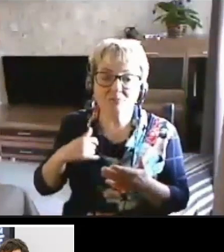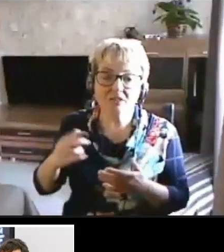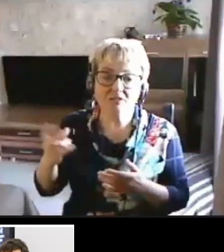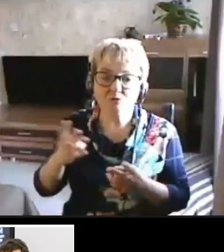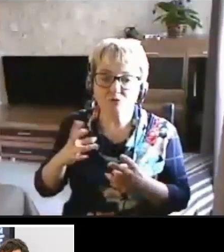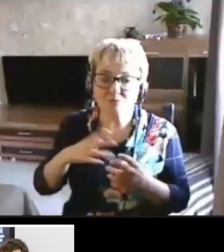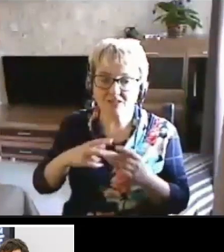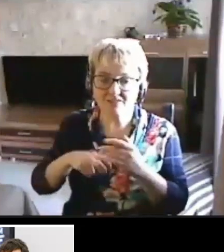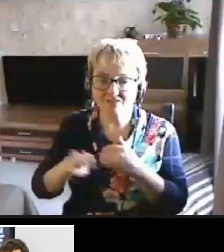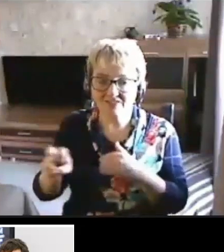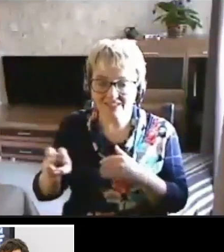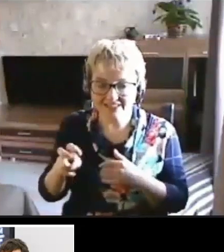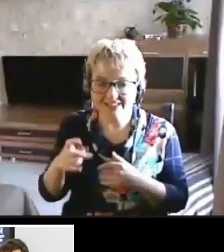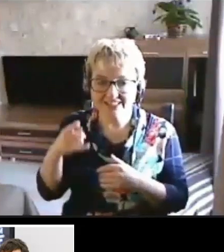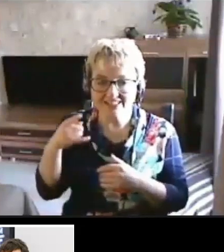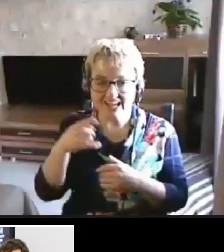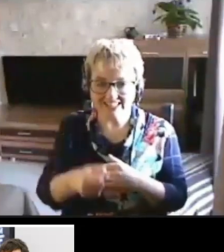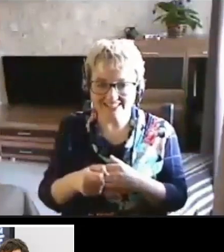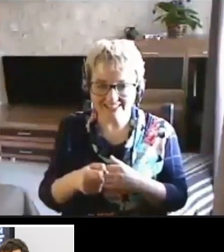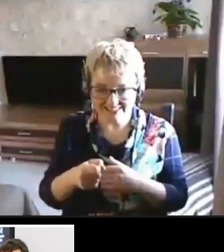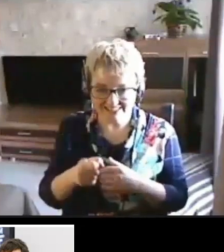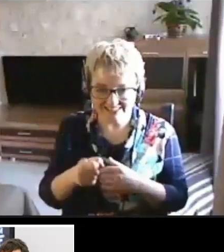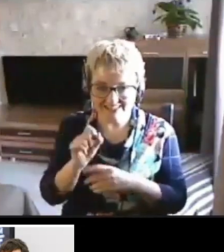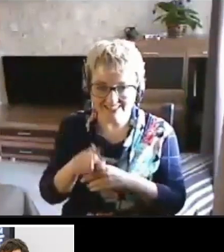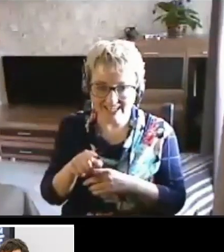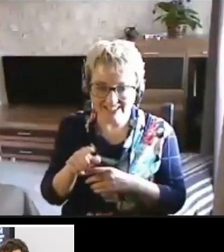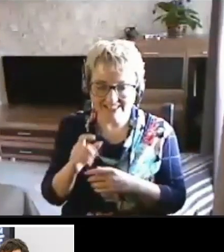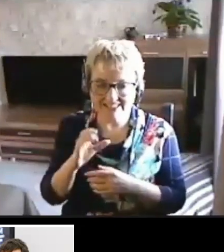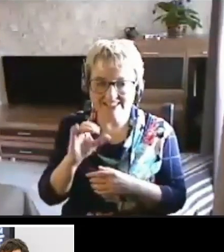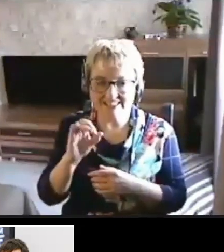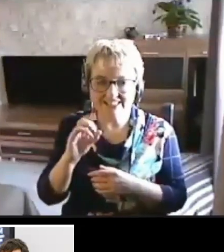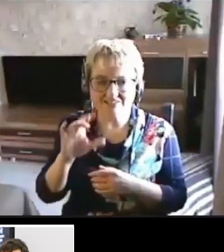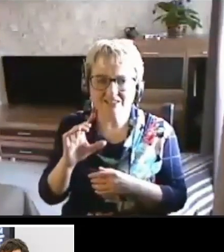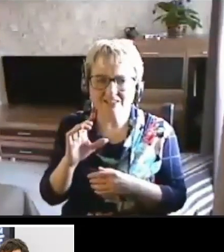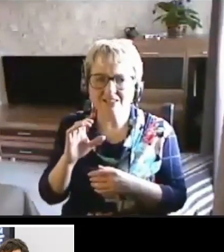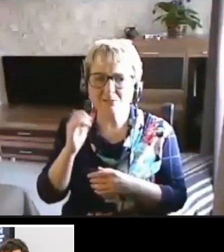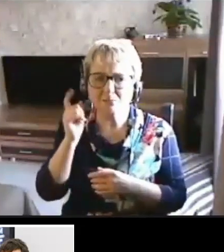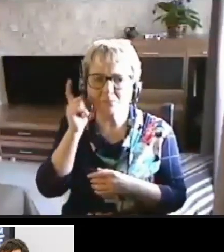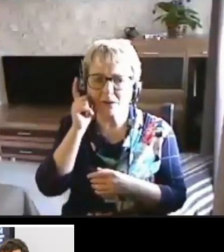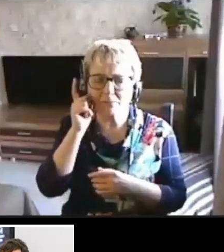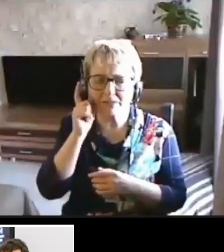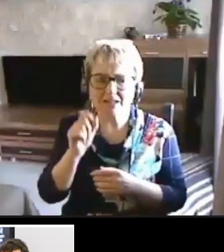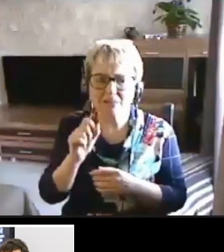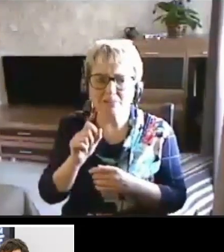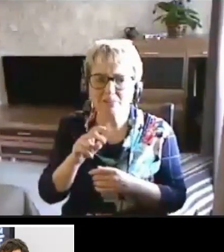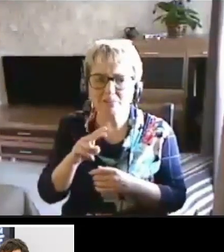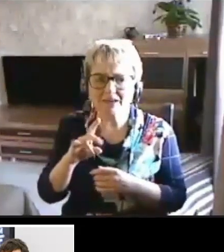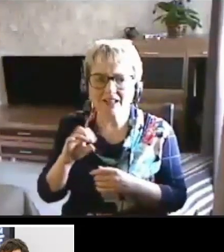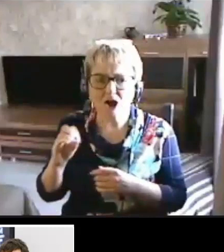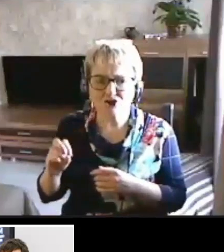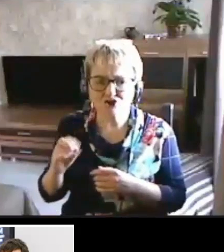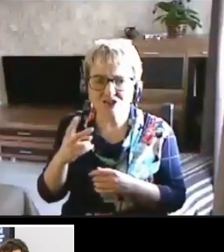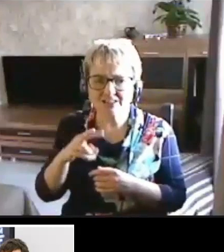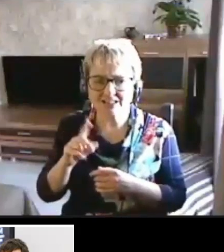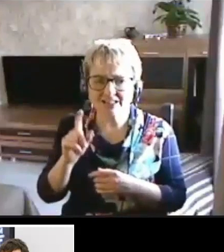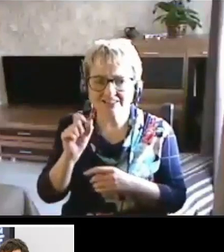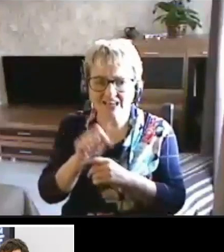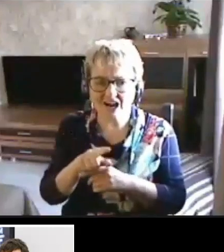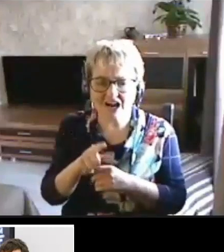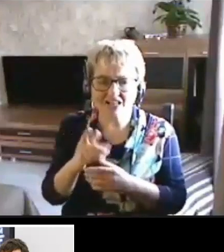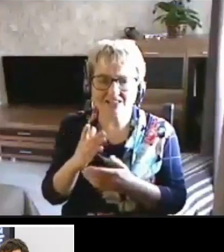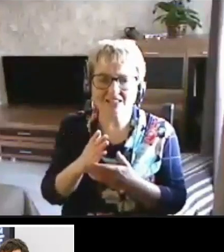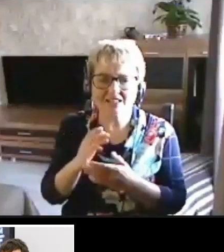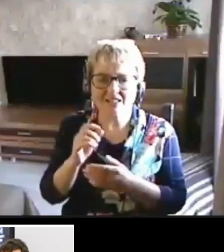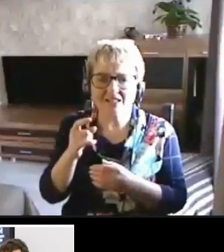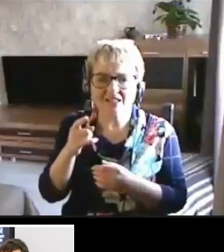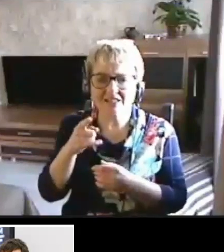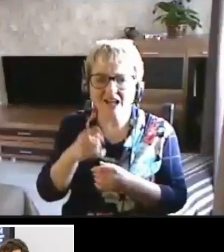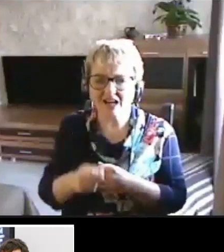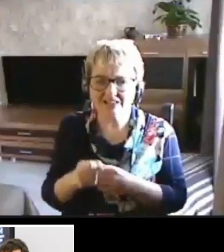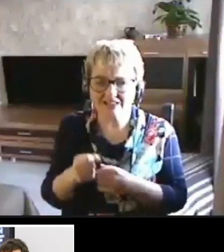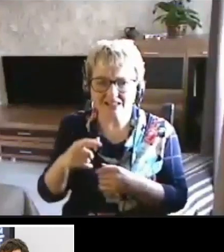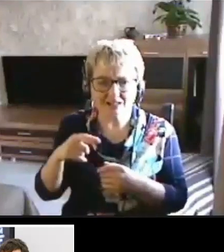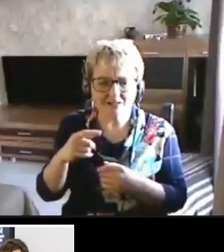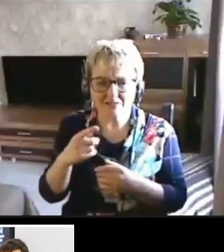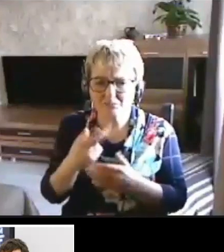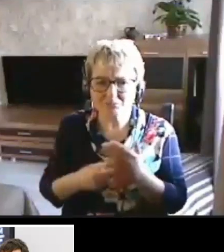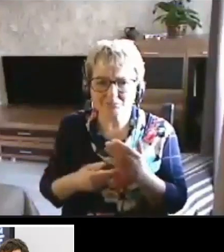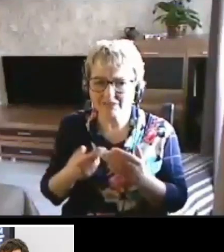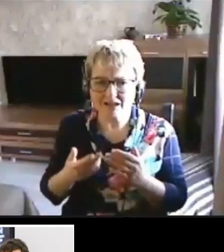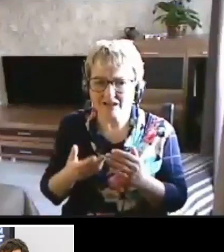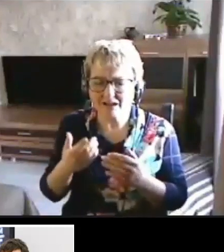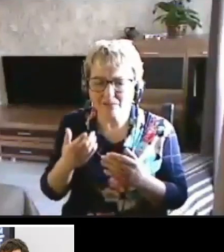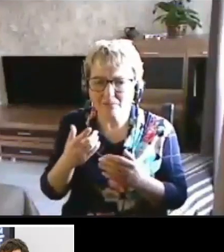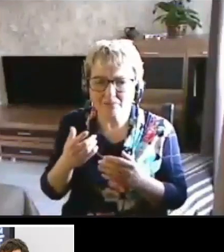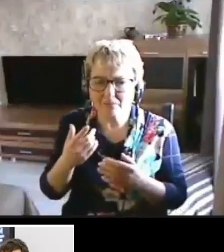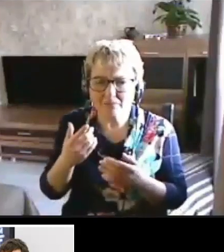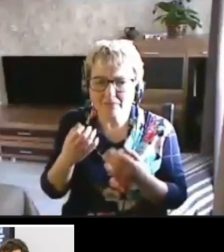выйти и заказать такси. Знаете, сервисы, мобильные приложения для заказа такси имеют существенные провалы доступности.